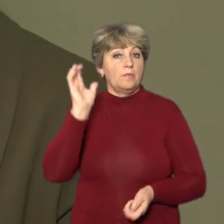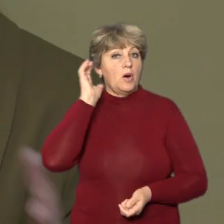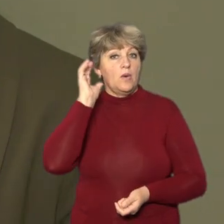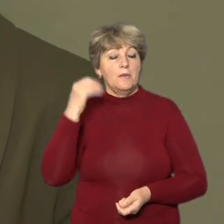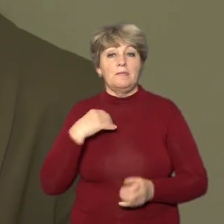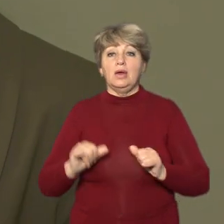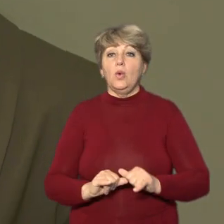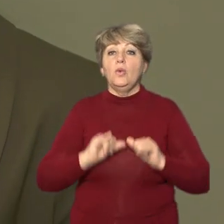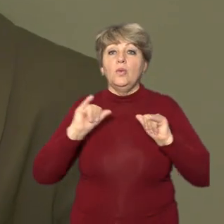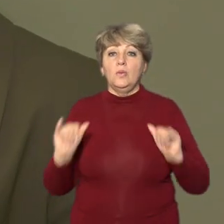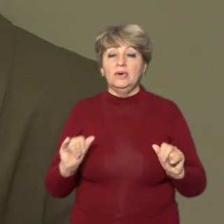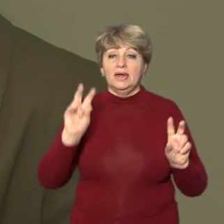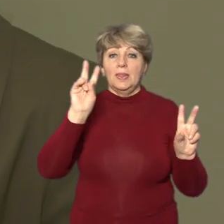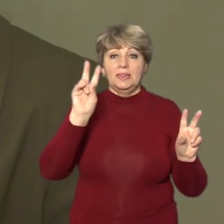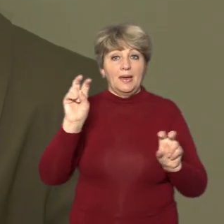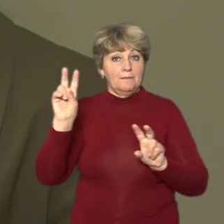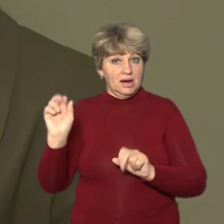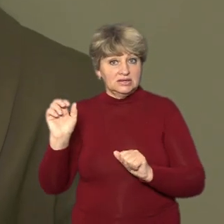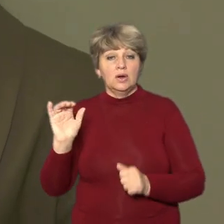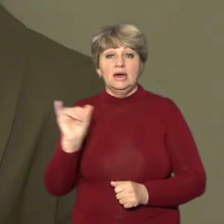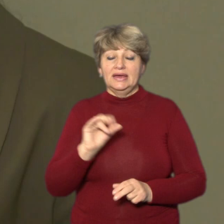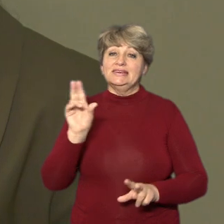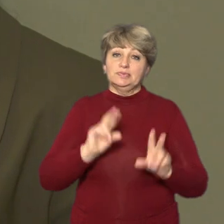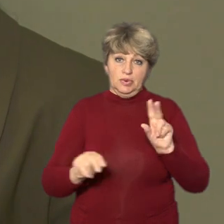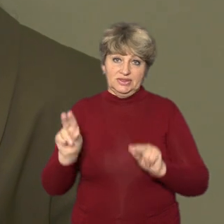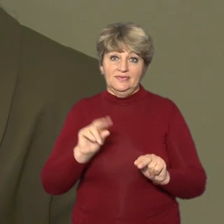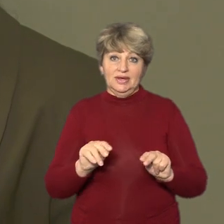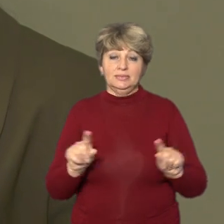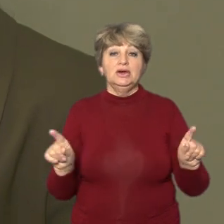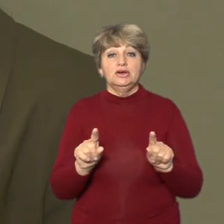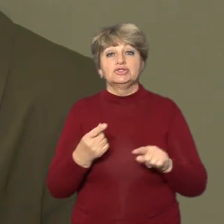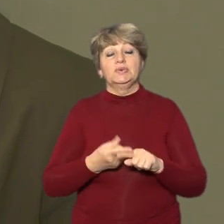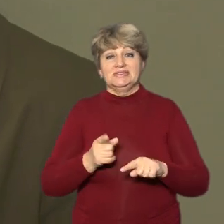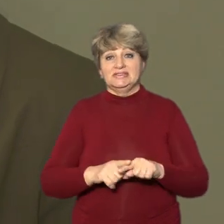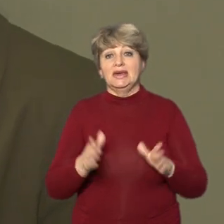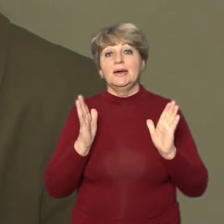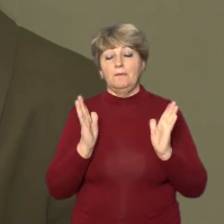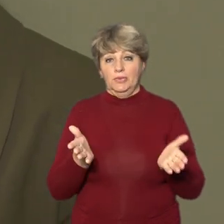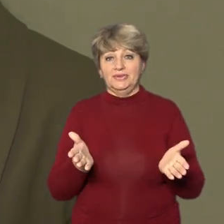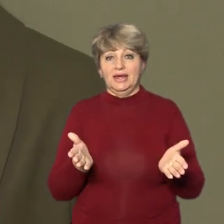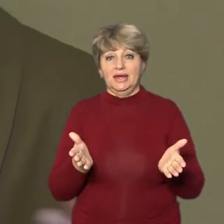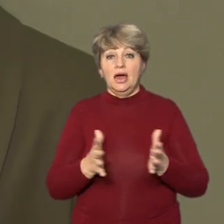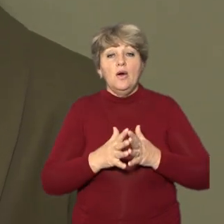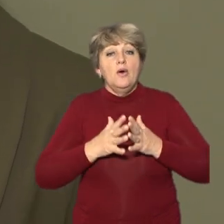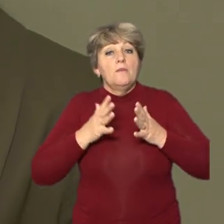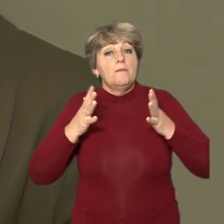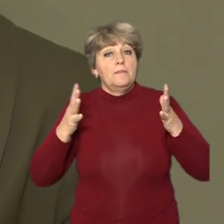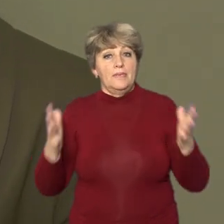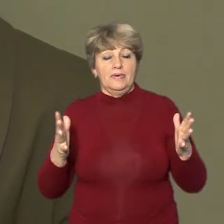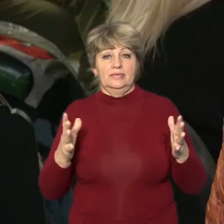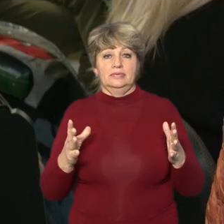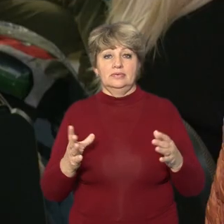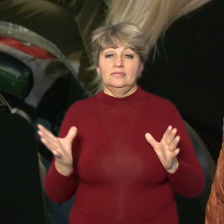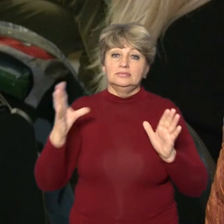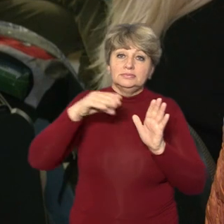розширили тематику і сподіваємося, що це буде більш широко охоплено.